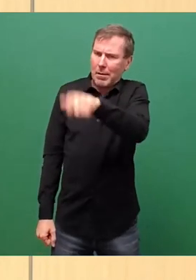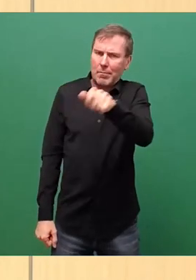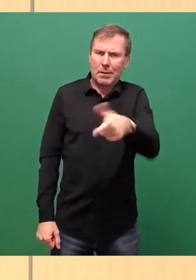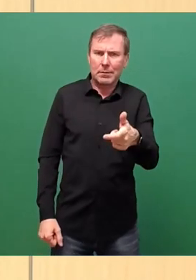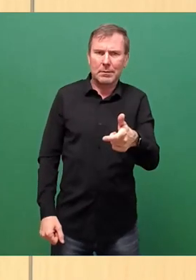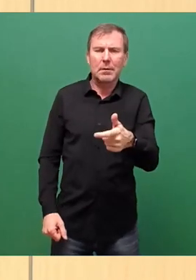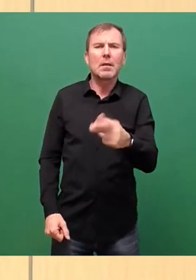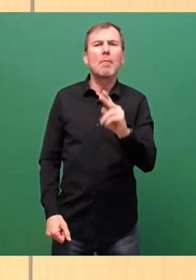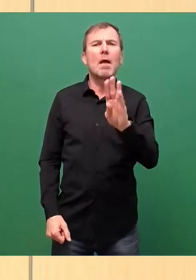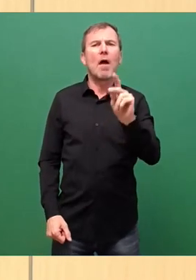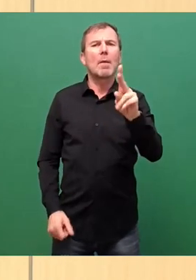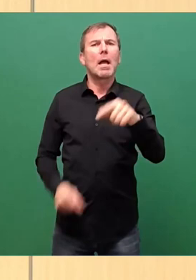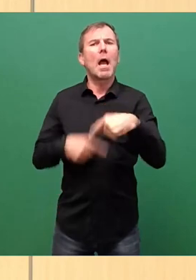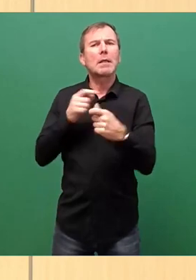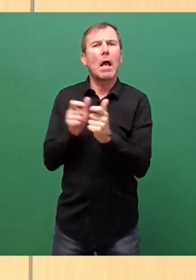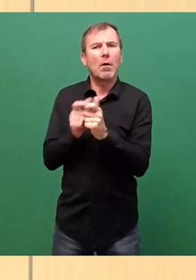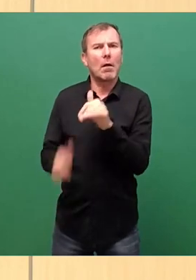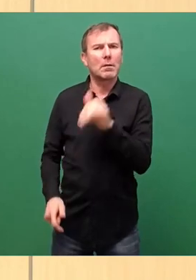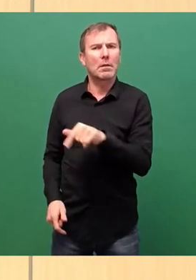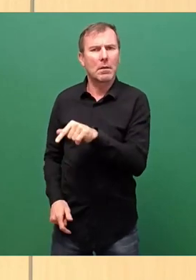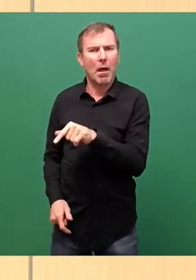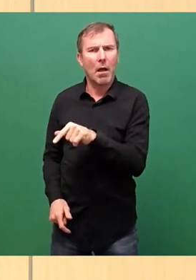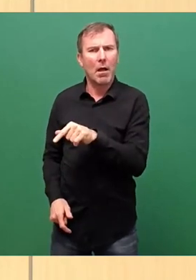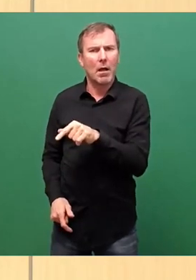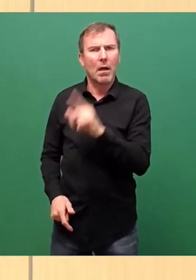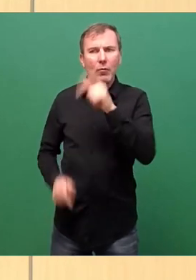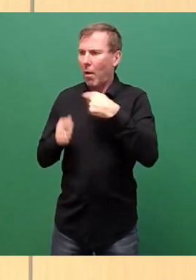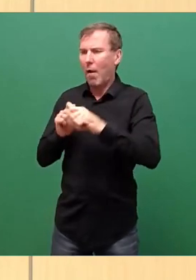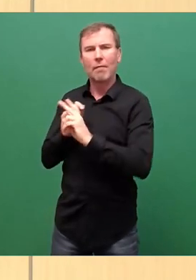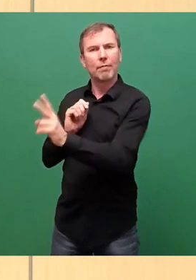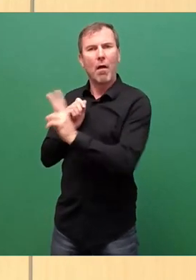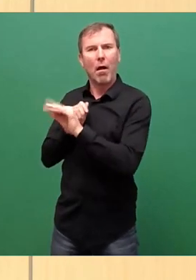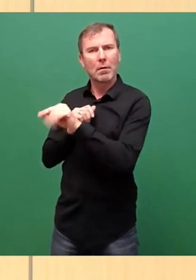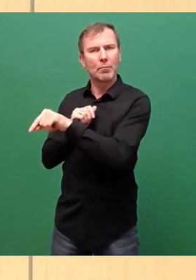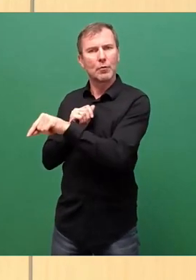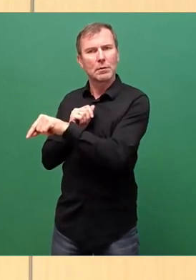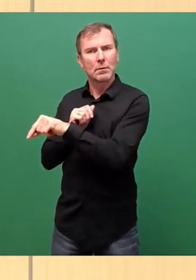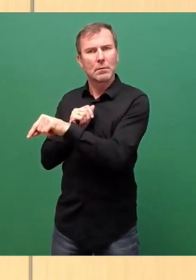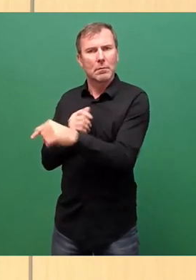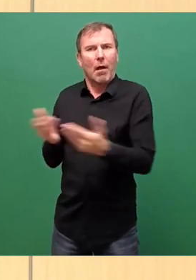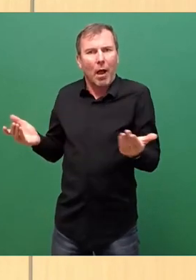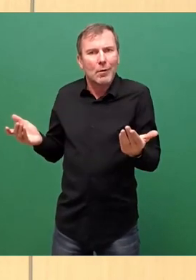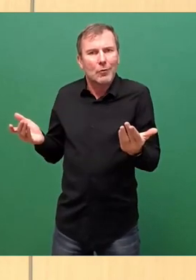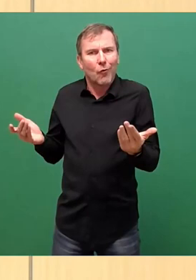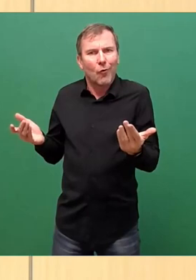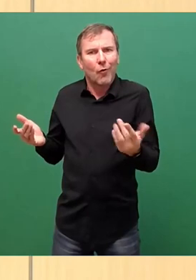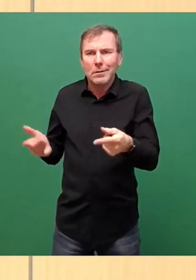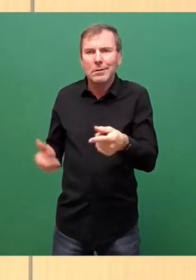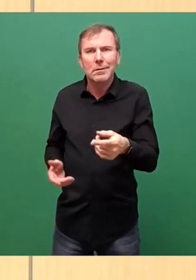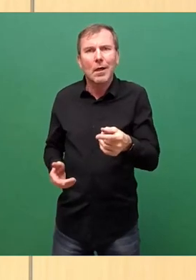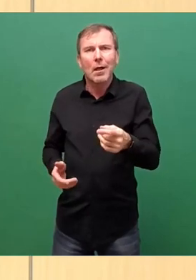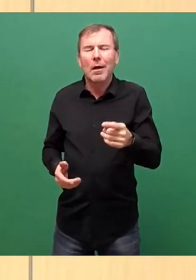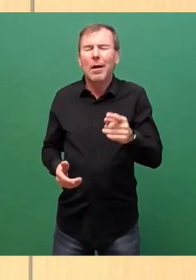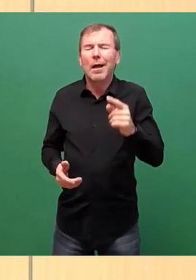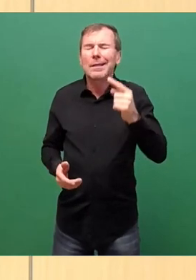nur, weil sie mit dem Fahrrad fahren. Das ist ihr Hauptnutzen. So, also von daher, das ist ein unglaublich gutes